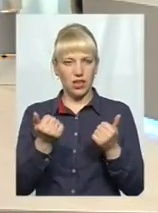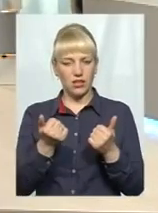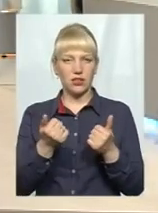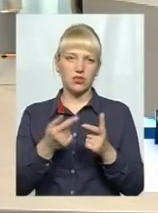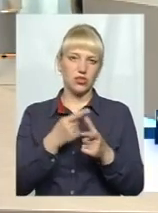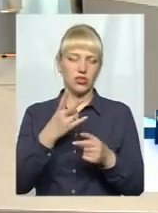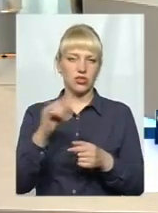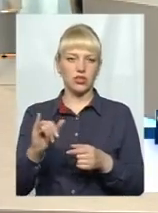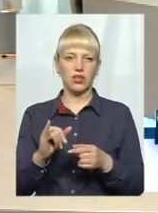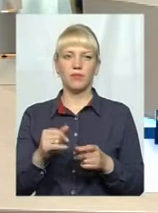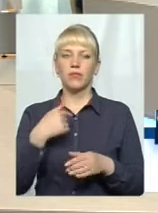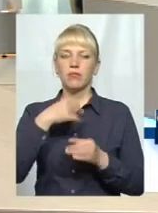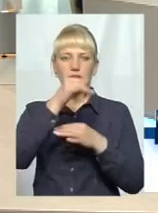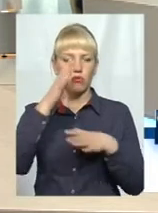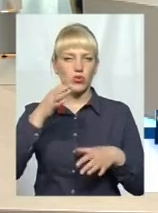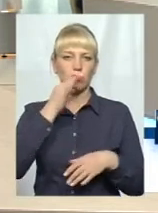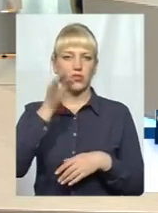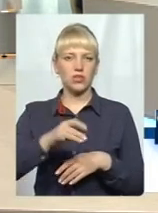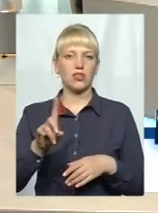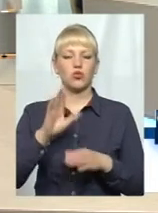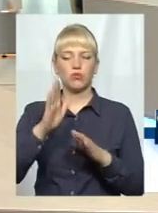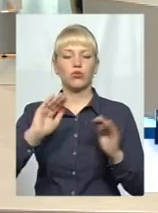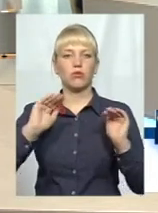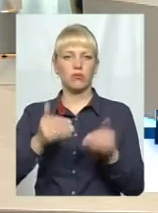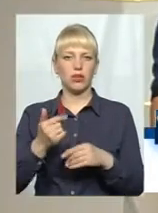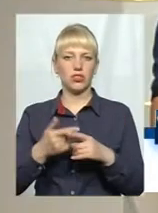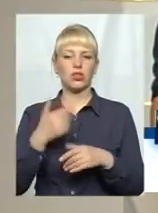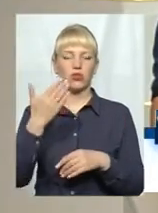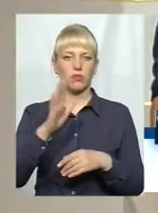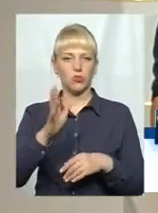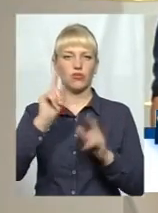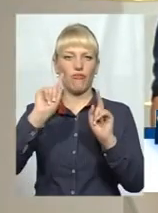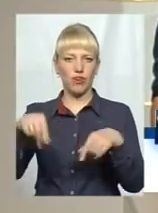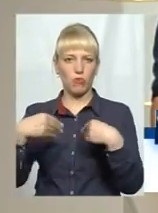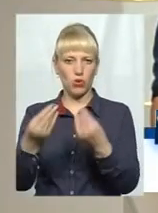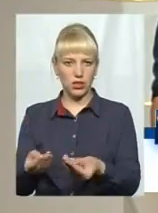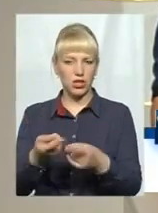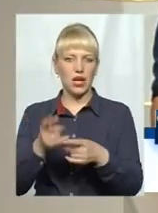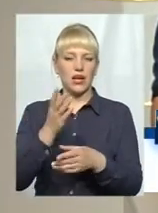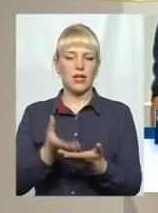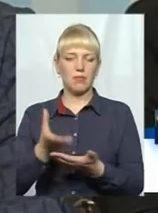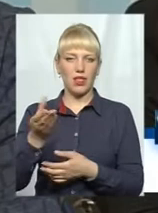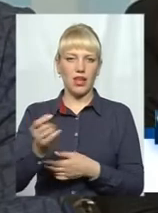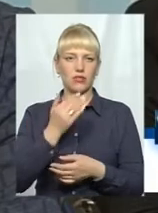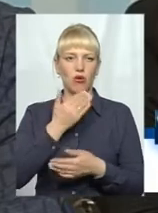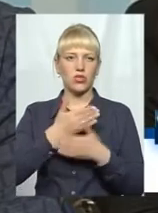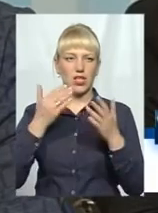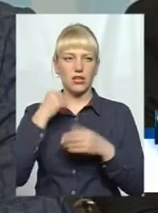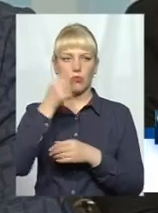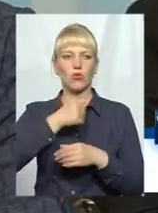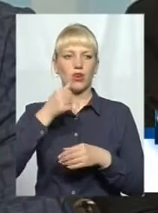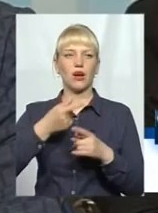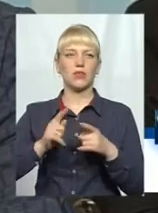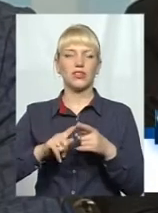Ну, ми не можемо сказати, що їх стане менше, відповідно, до них будуть поставлені певні вимоги, відповідно, плата останніми роками здійснювалася,